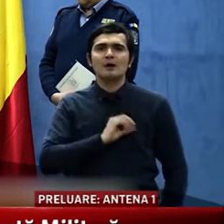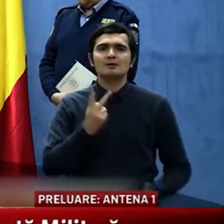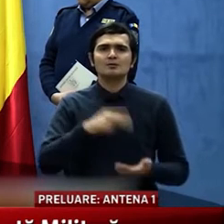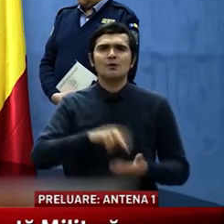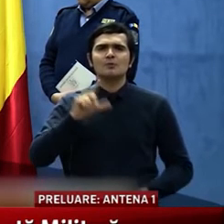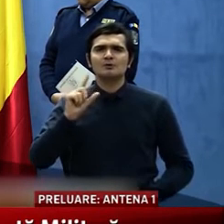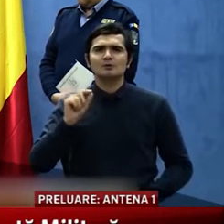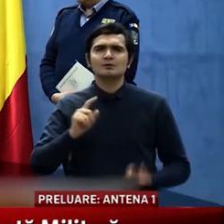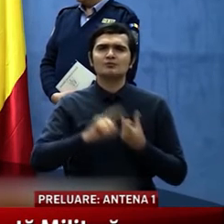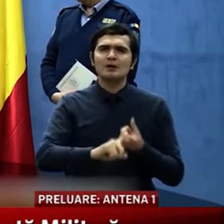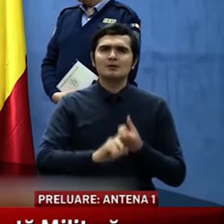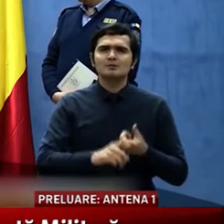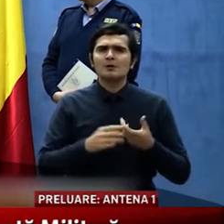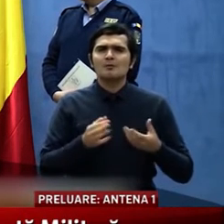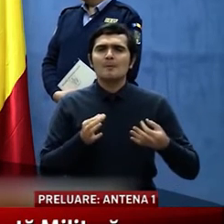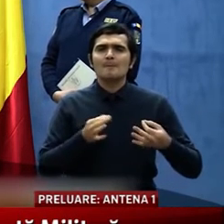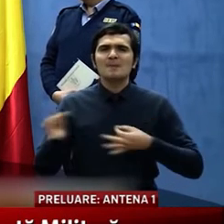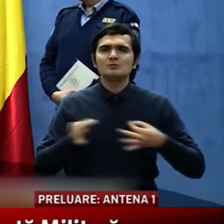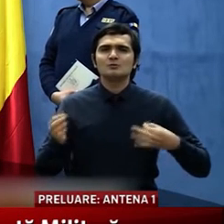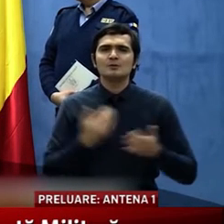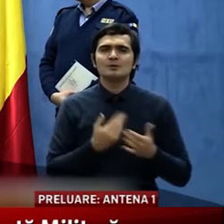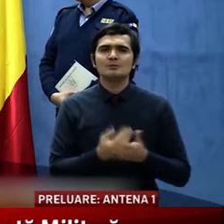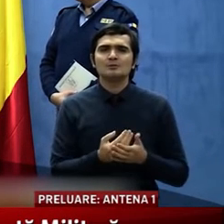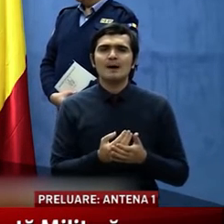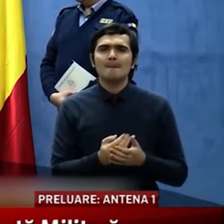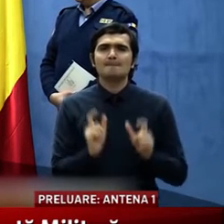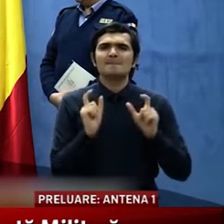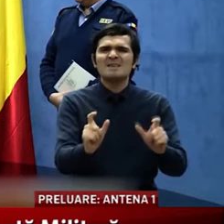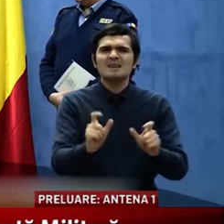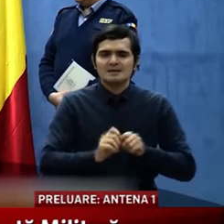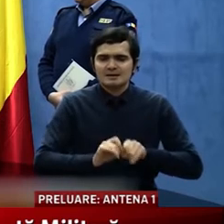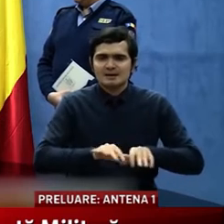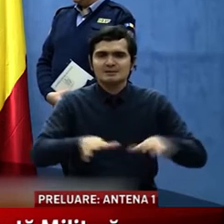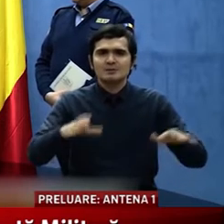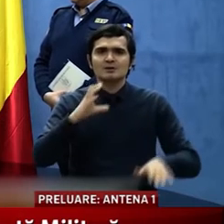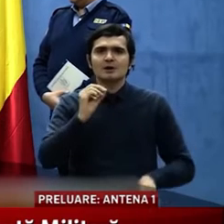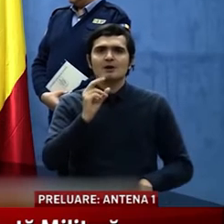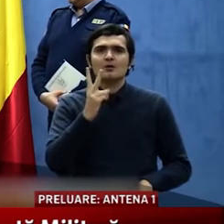privind măsuri de prevenire a răspândirii COVID-19.